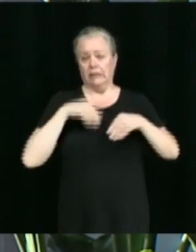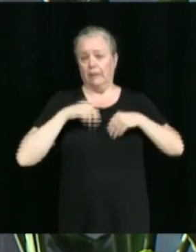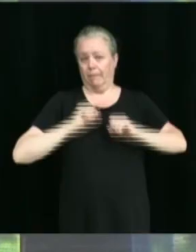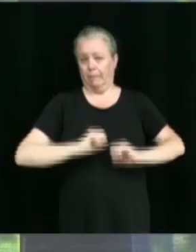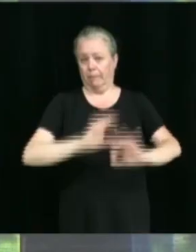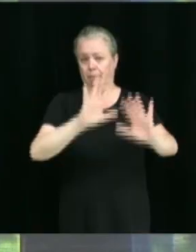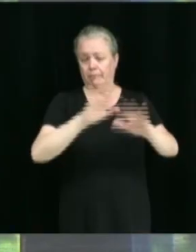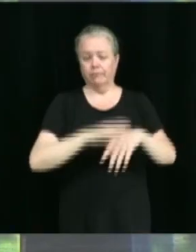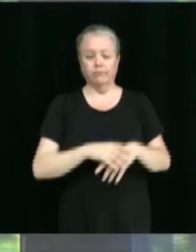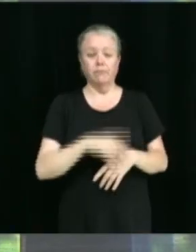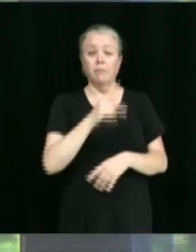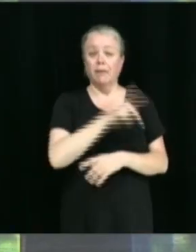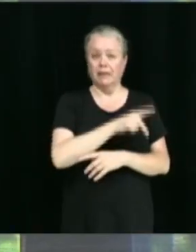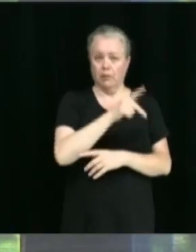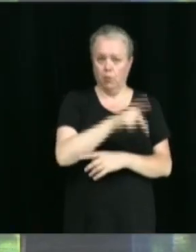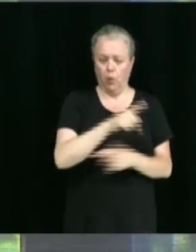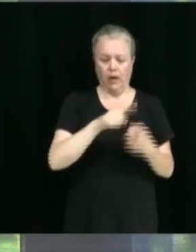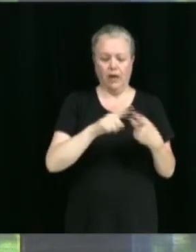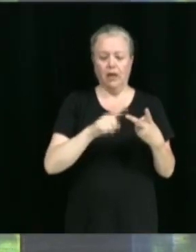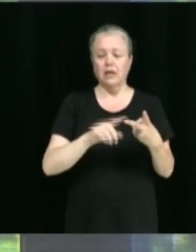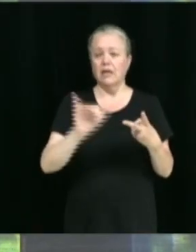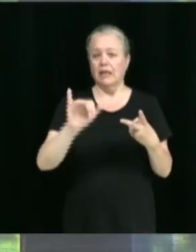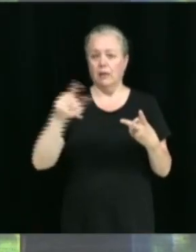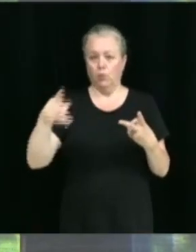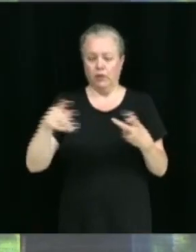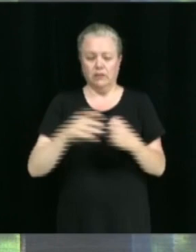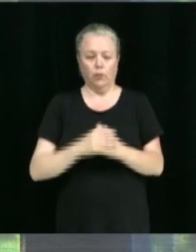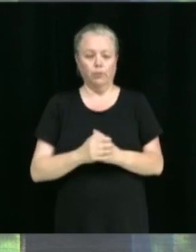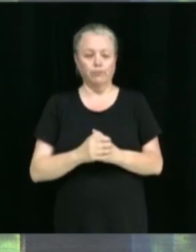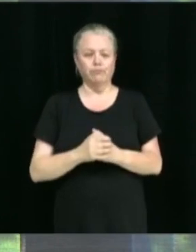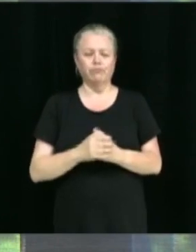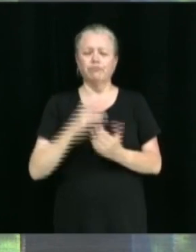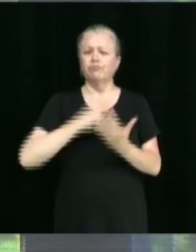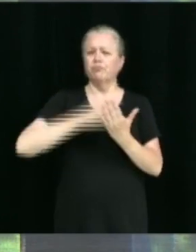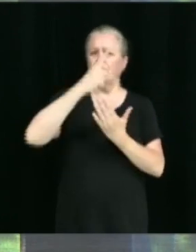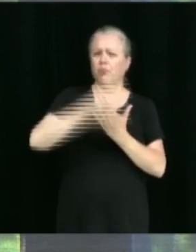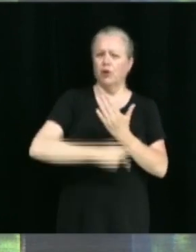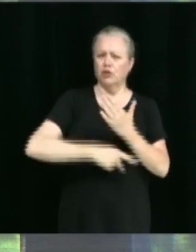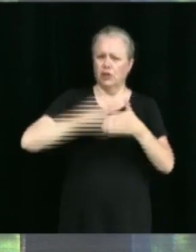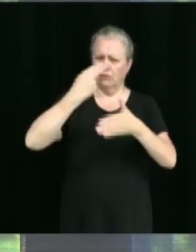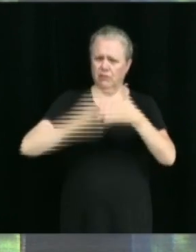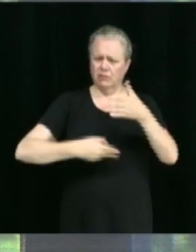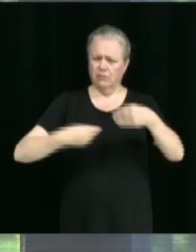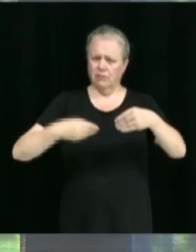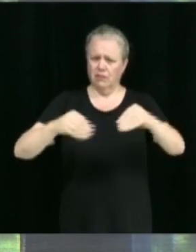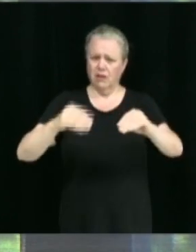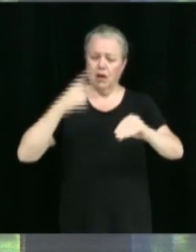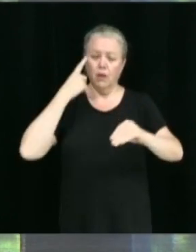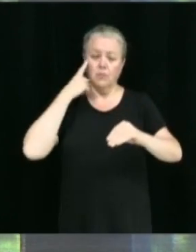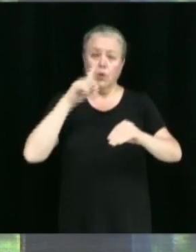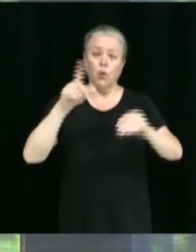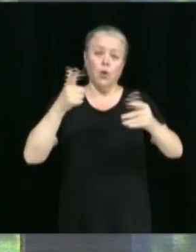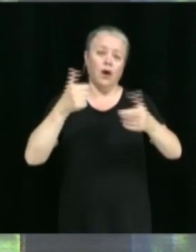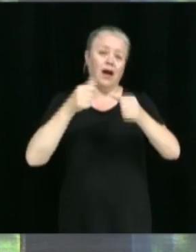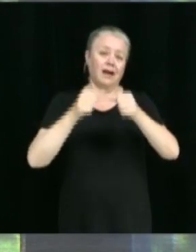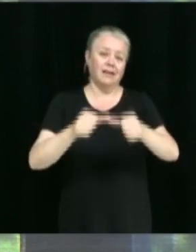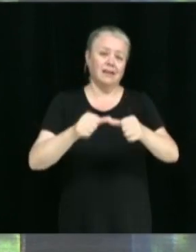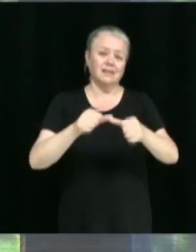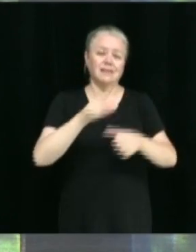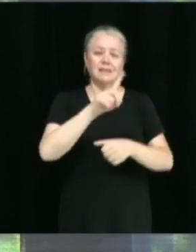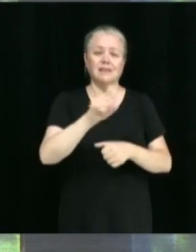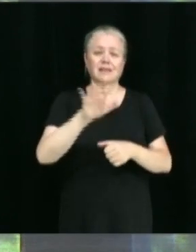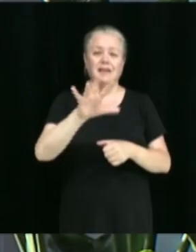Patrick Paulin, Yannick Poisson. Projet d'acte de vente à intervenir concernant l'immeuble situé au 157 rue Archival-Cemble.